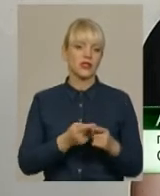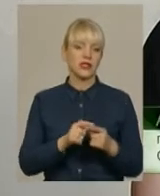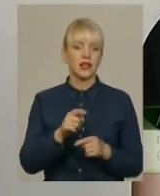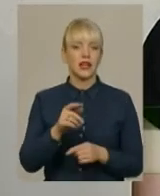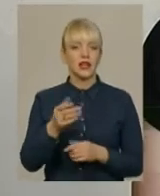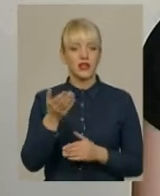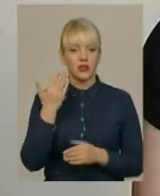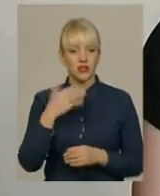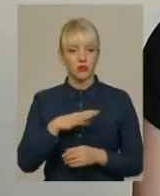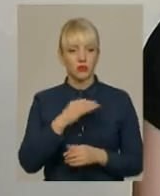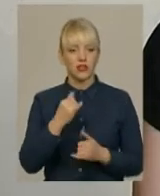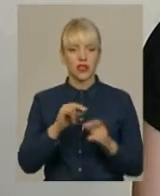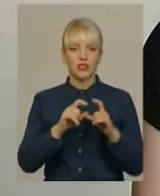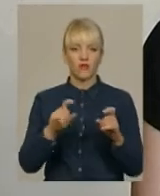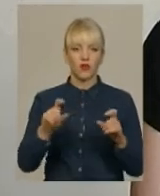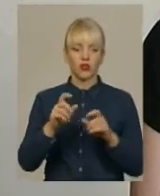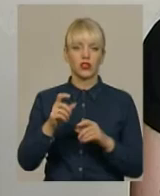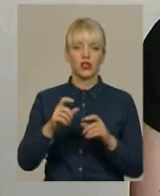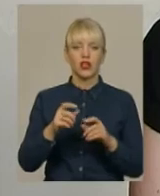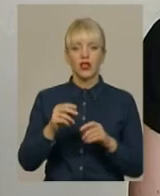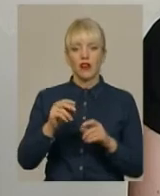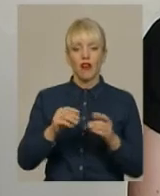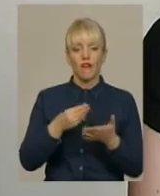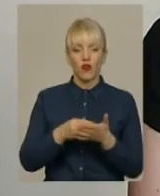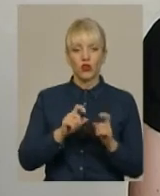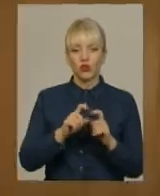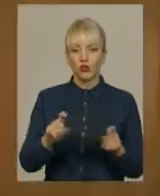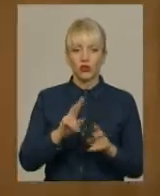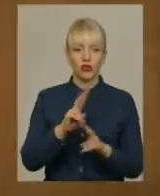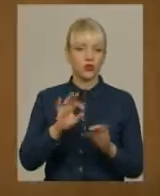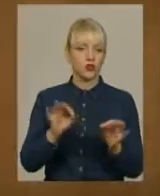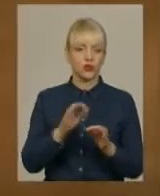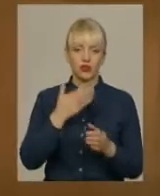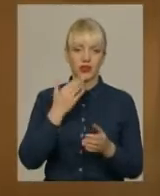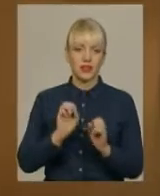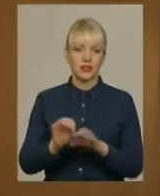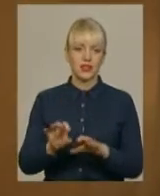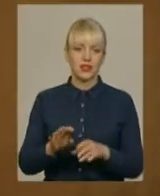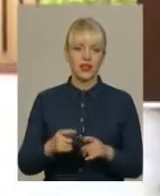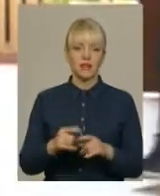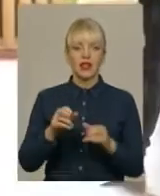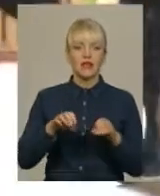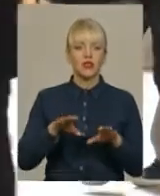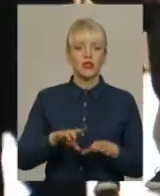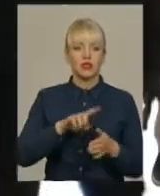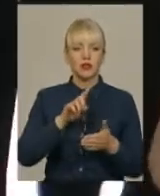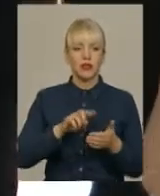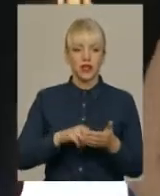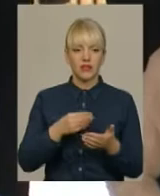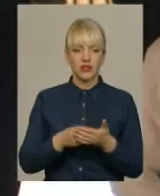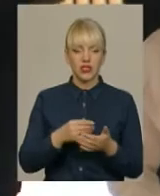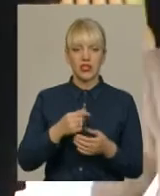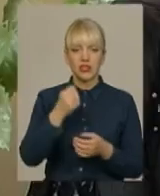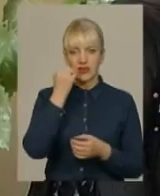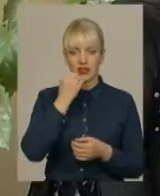зараз. В фонд школи вже давно ніхто нічого не стає. Вирішувати фінансові питання у школі вдається завдяки благодійникам,